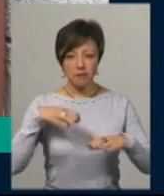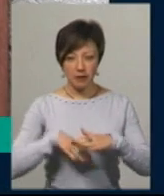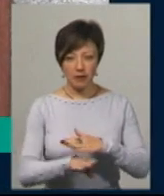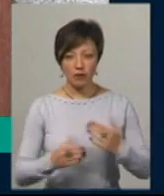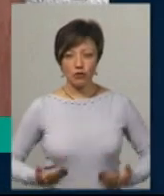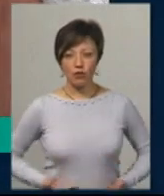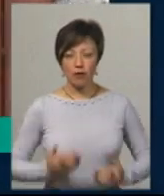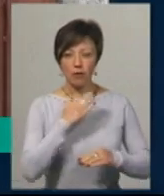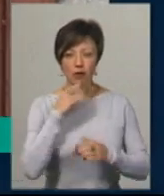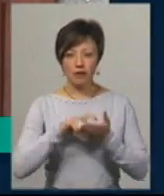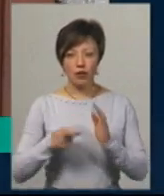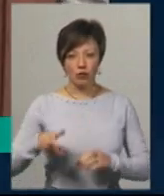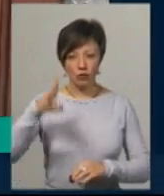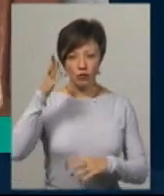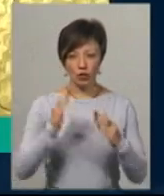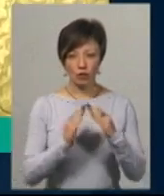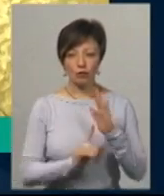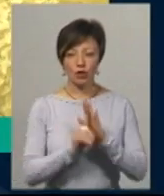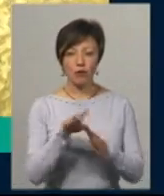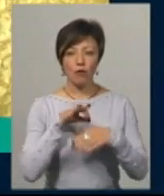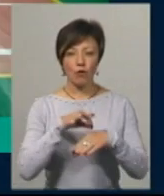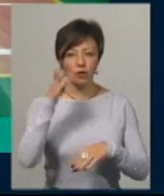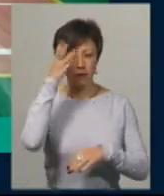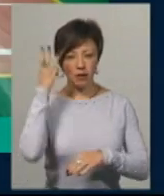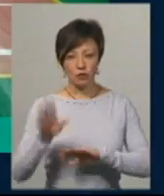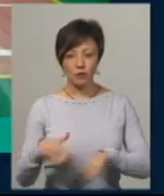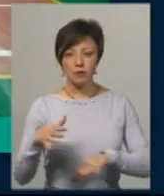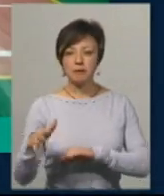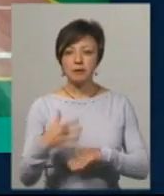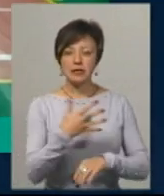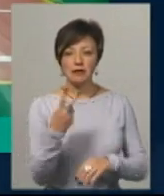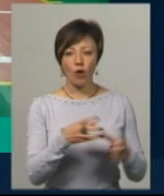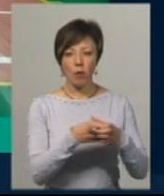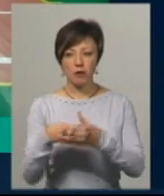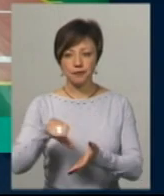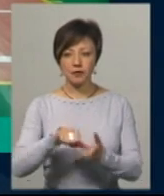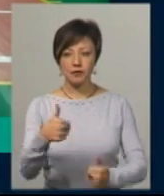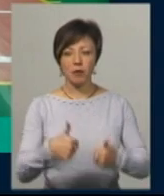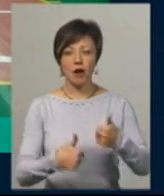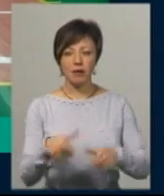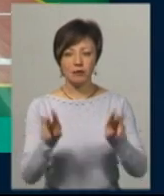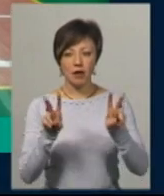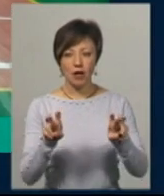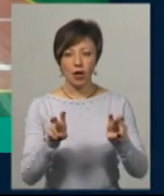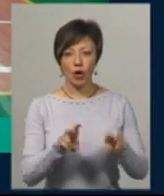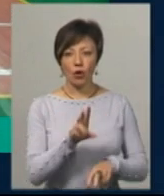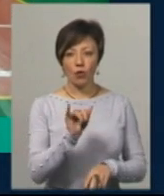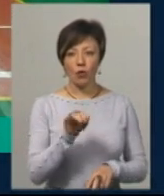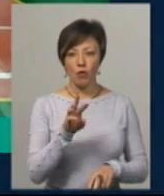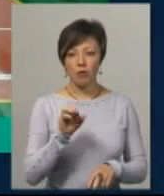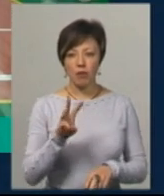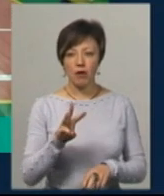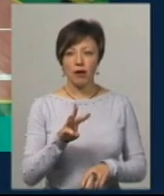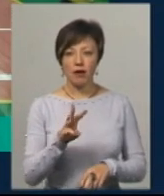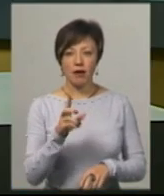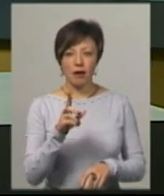житлових багатоквартирних будинків почали проводити у Хмельницькому. 52 команди взяли участь у змаганнях під назвою «Кулм Геймс» або «Крутих